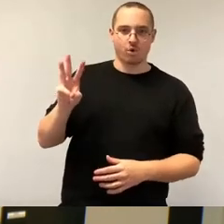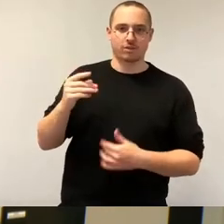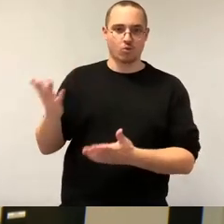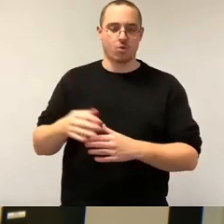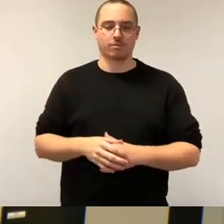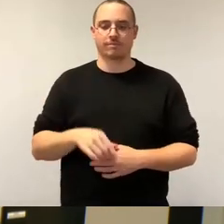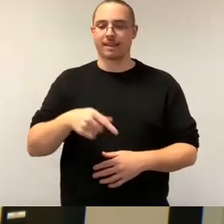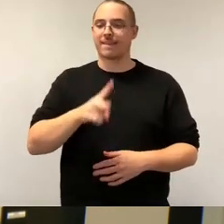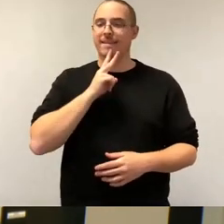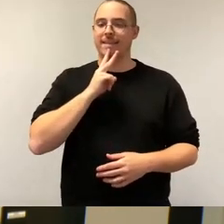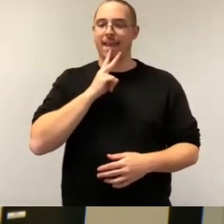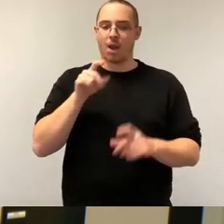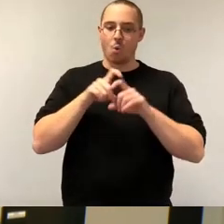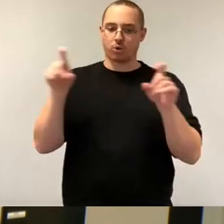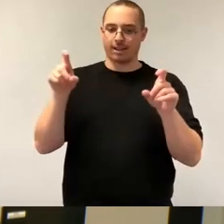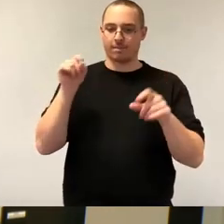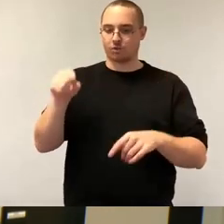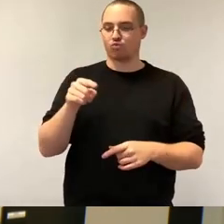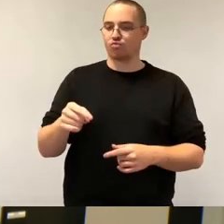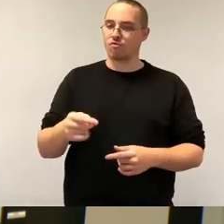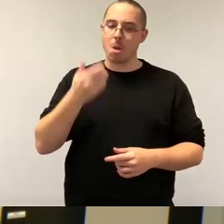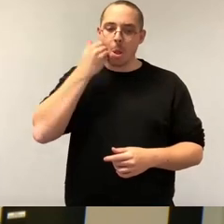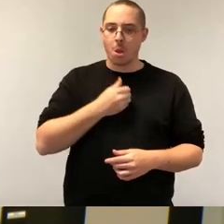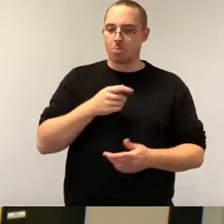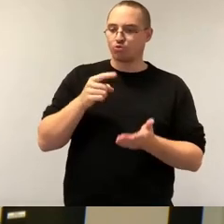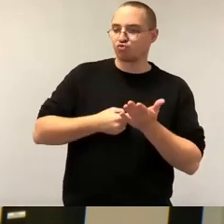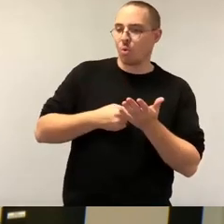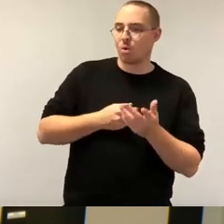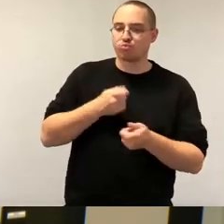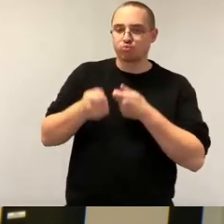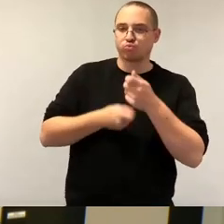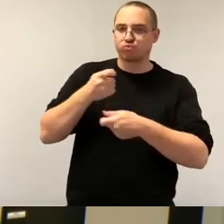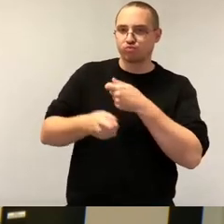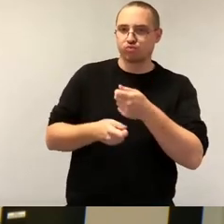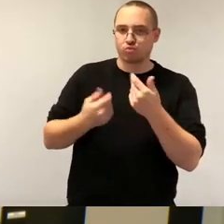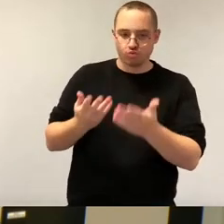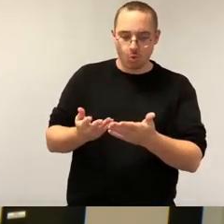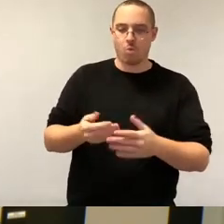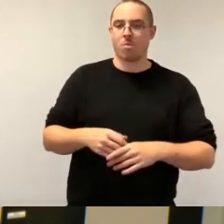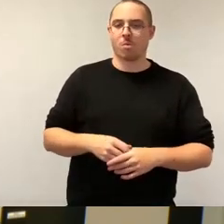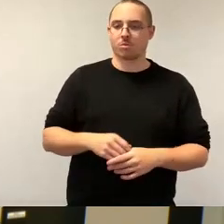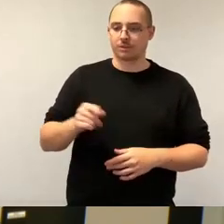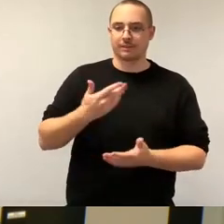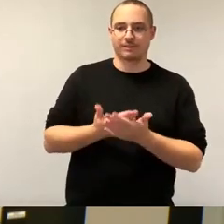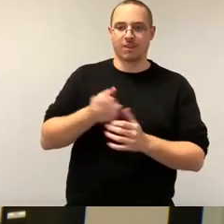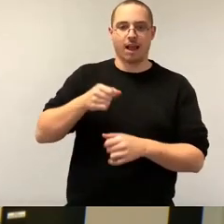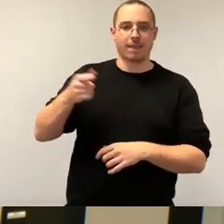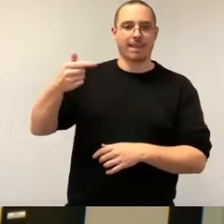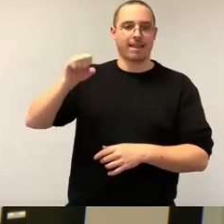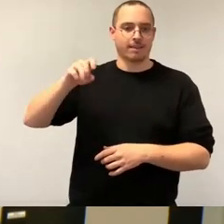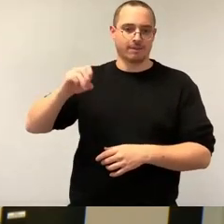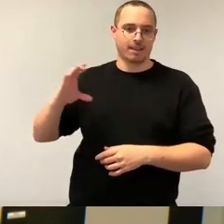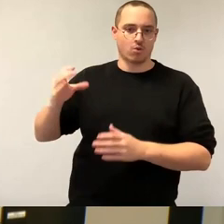immer brav Steuern gezahlt, die aufgrund dessen jetzt die Subventionen auch fließen können. Er hat gesagt, ich brauche Hilfe. Er ist